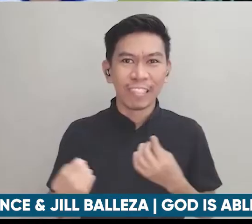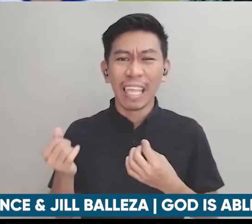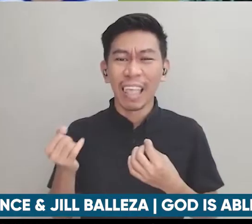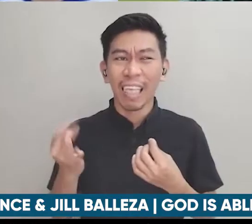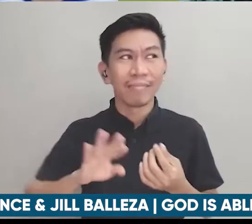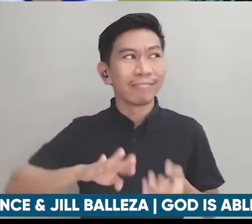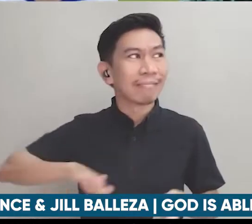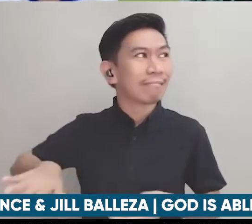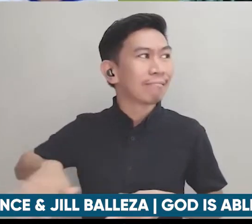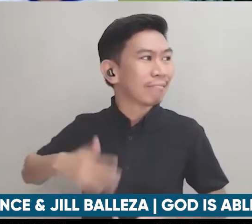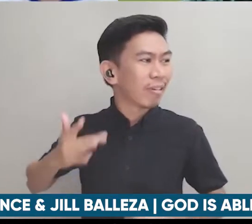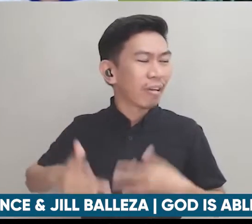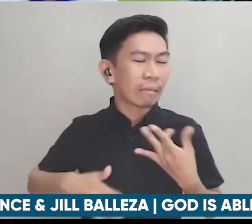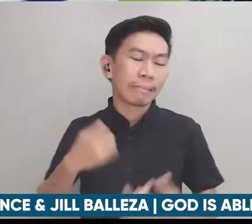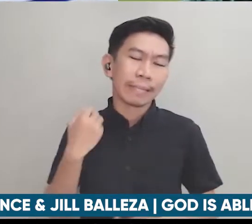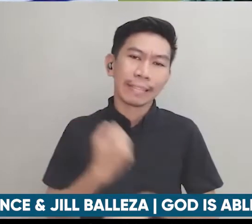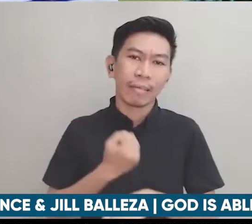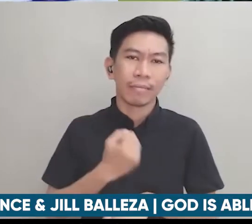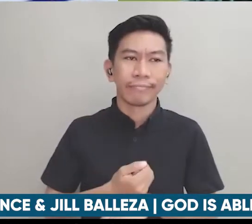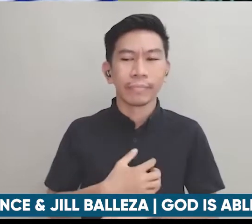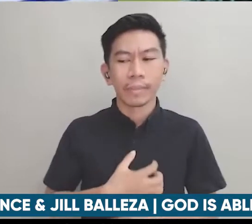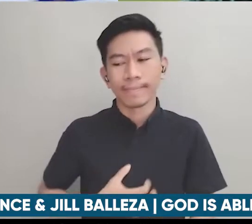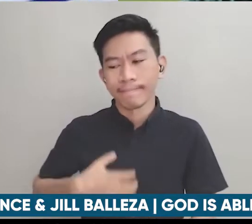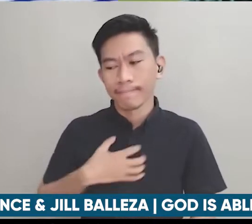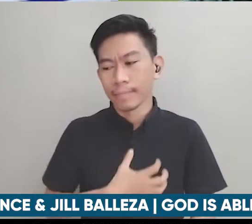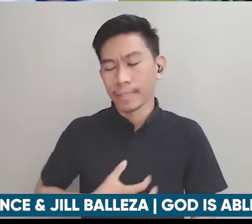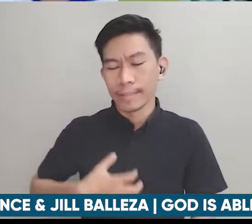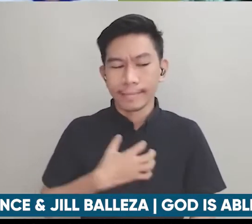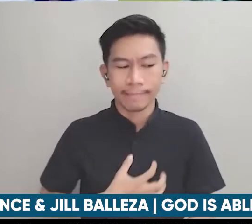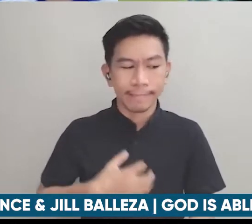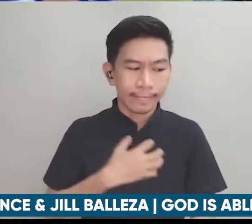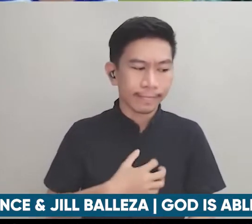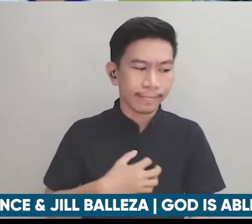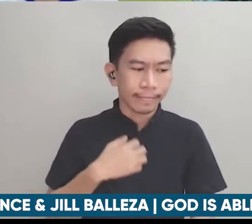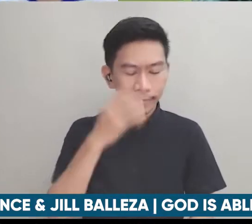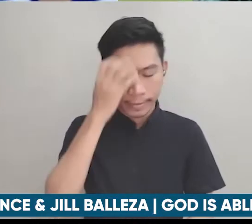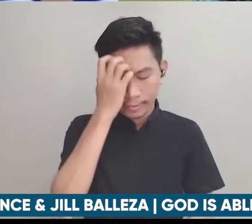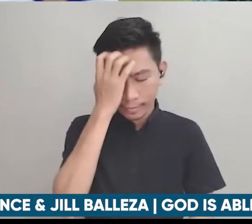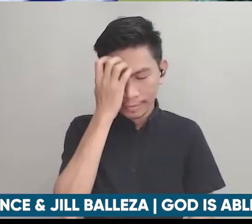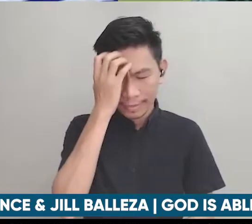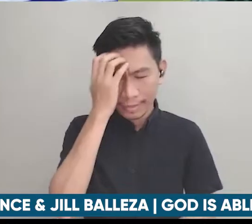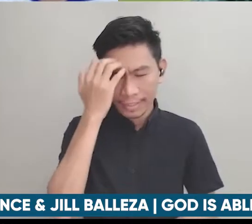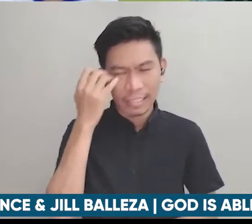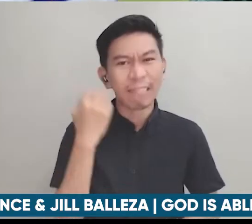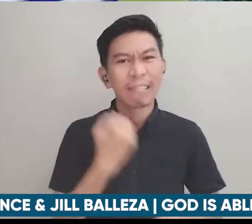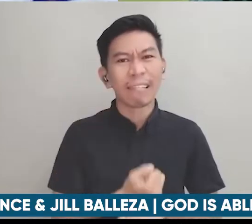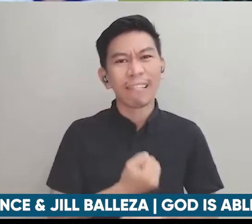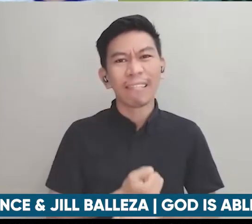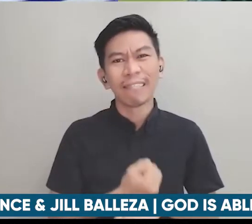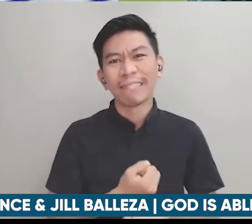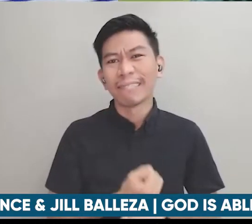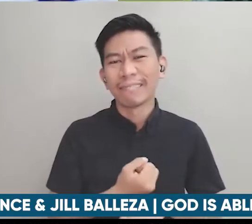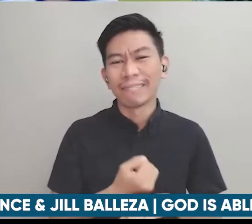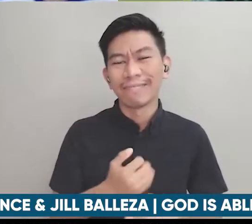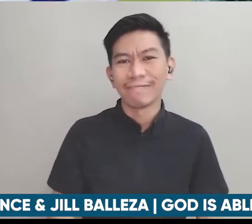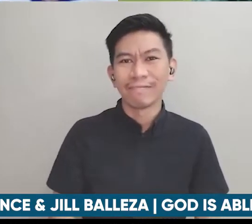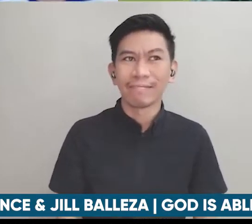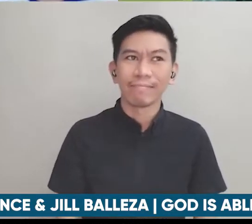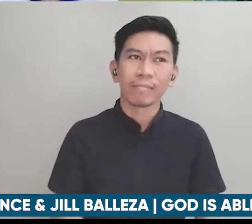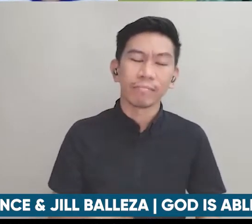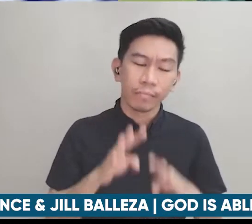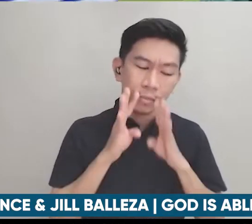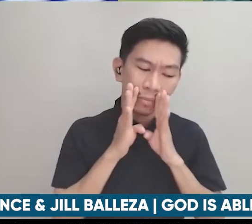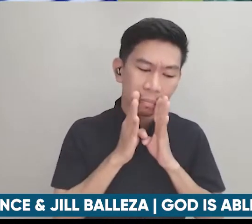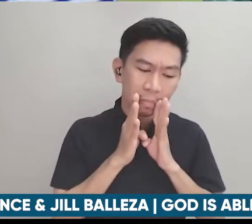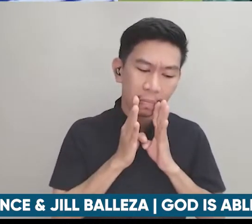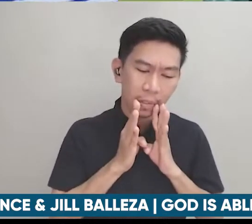mahihirapan pagka yung grumpy ka yung yung kunyari nagre-reklamo ka habang ginagawa mo yung isang bagay tapos nagre-reklamo ka tapos malungkot